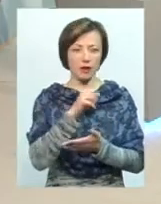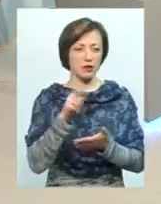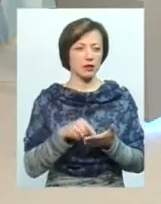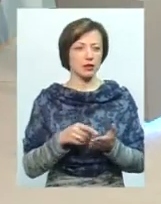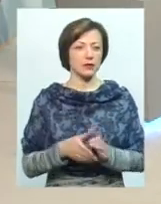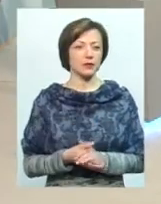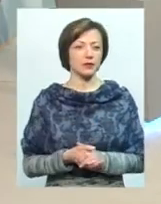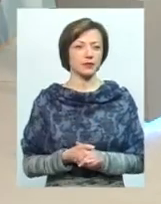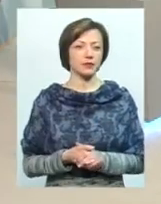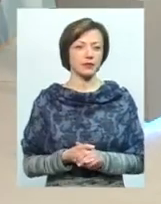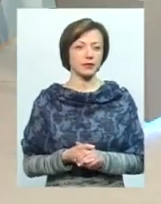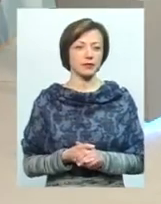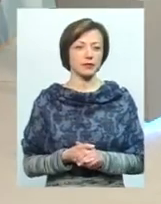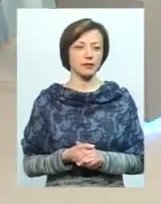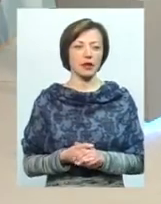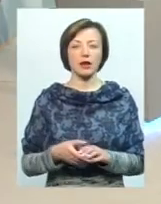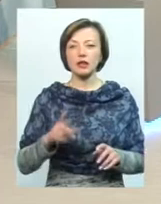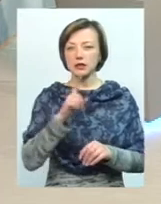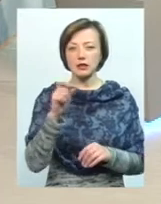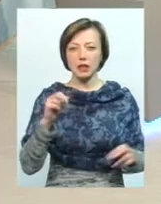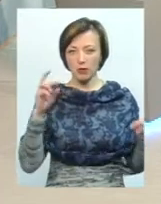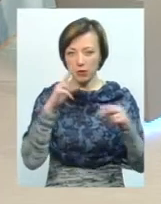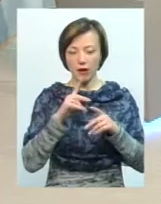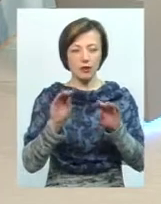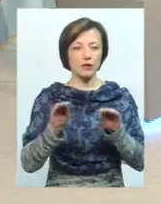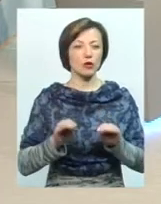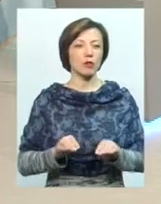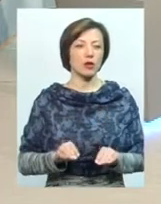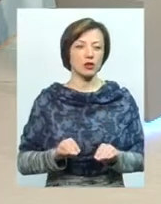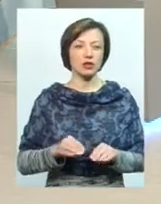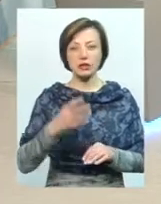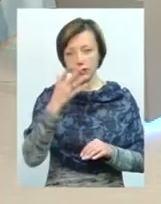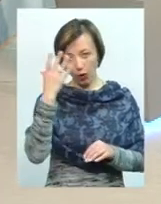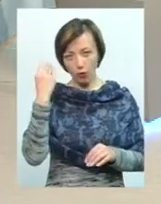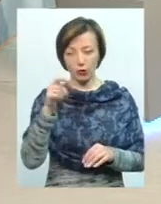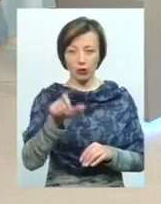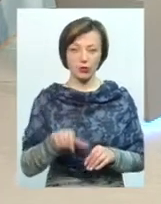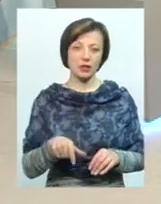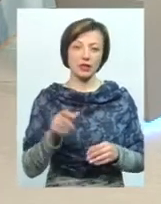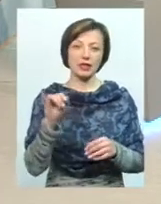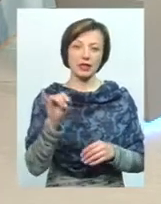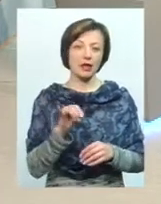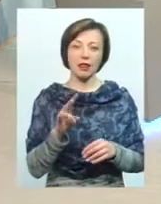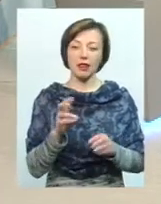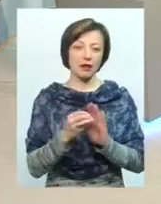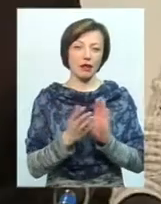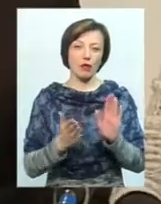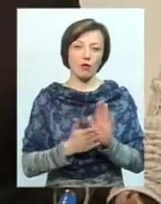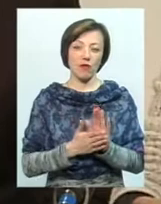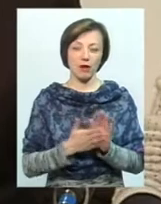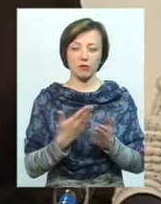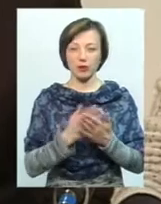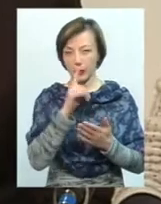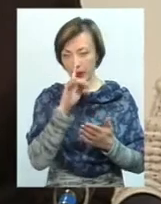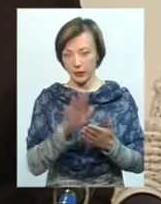відповідальність за неправильне відображення, так, тобто... забула людина. І не за декларування чогось. Ну,